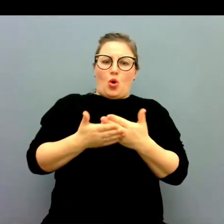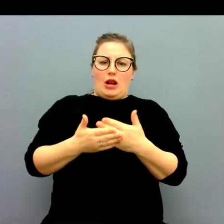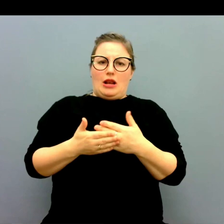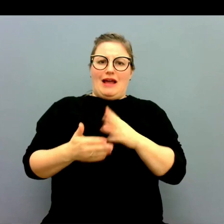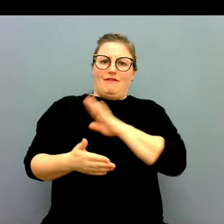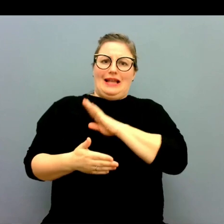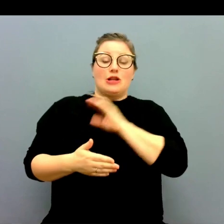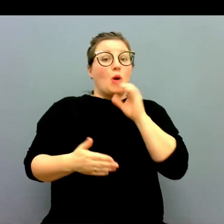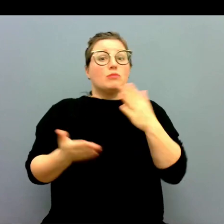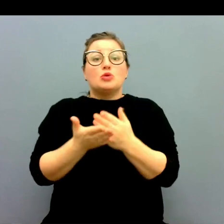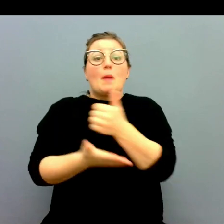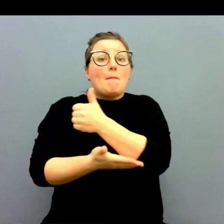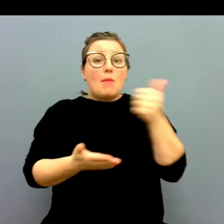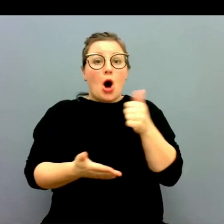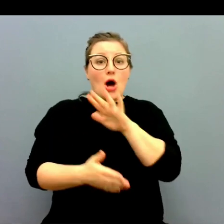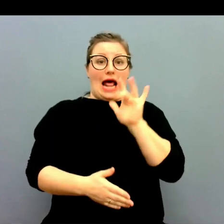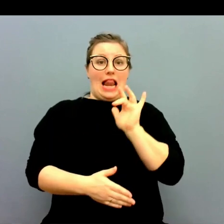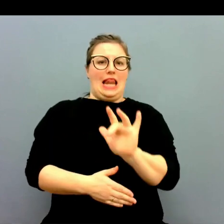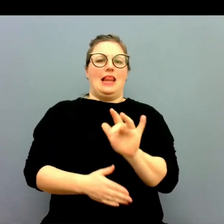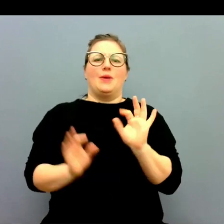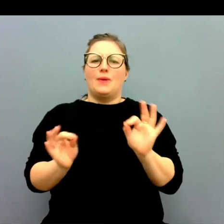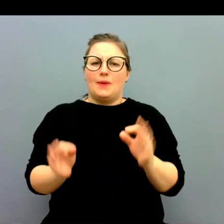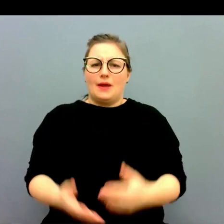norra Sverige om bara skolorna ligger i mitten?